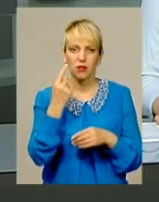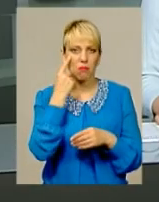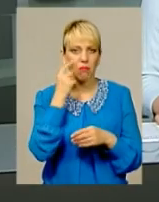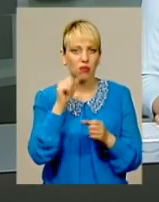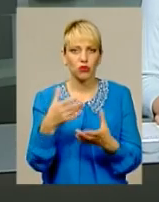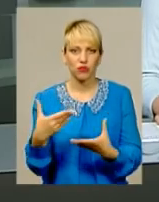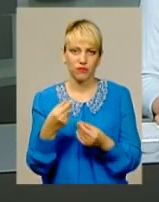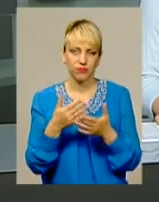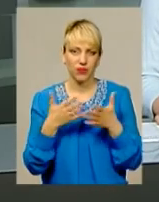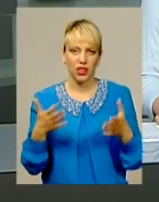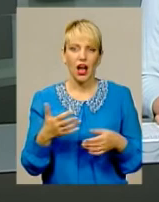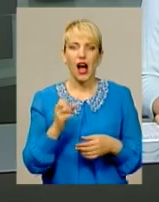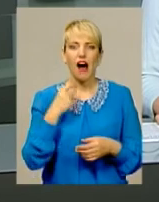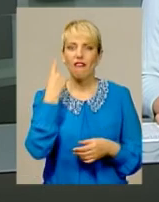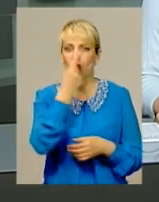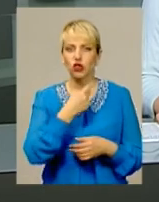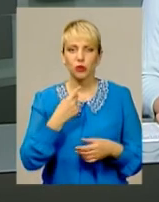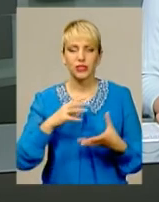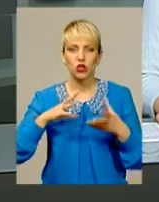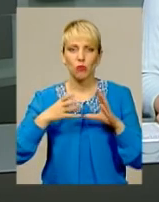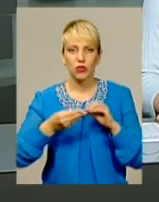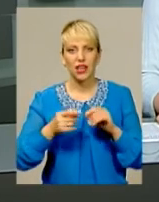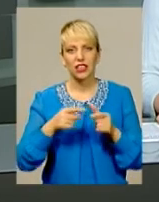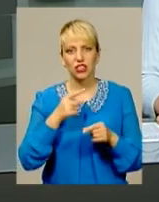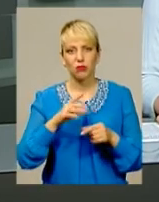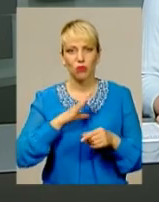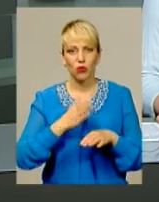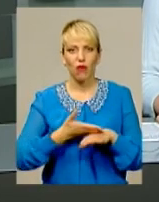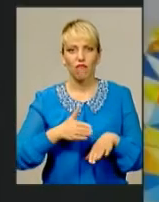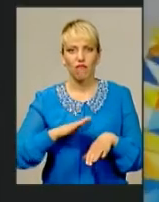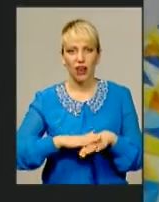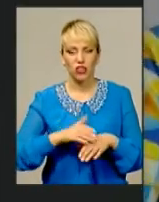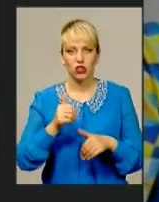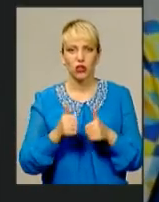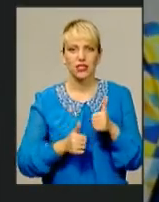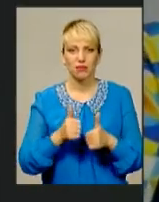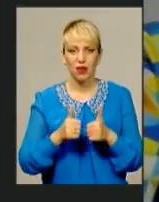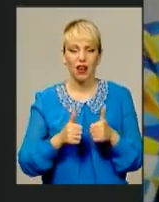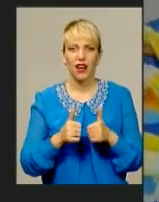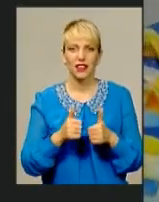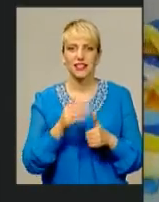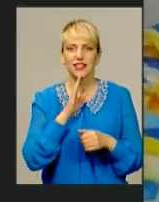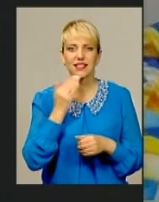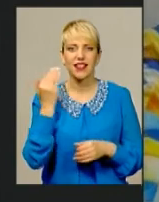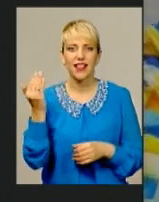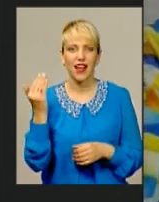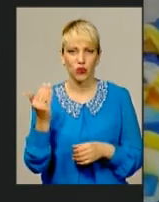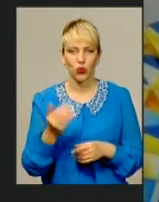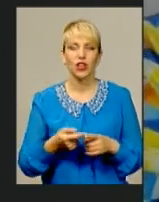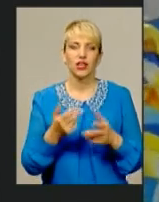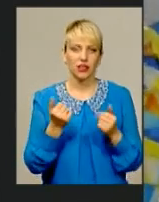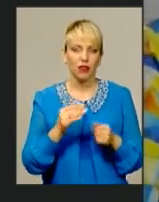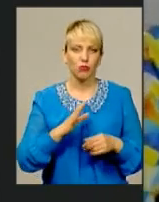А саме у особистому заліку, чи було важко з нею змагатися? Звичайно. Звичайно важко.